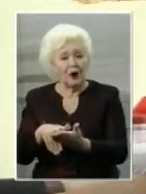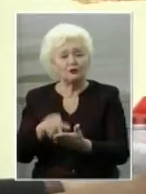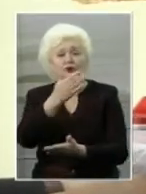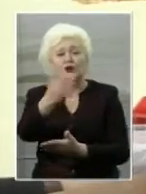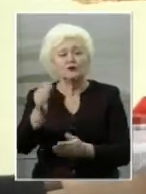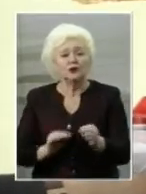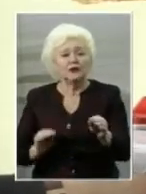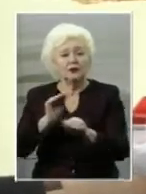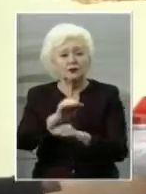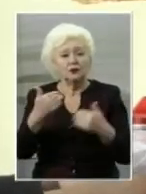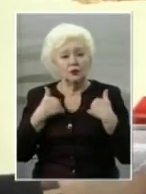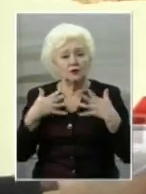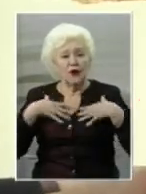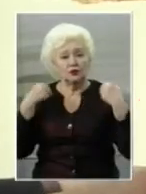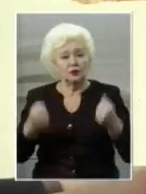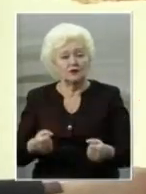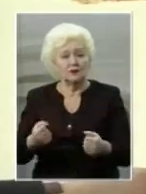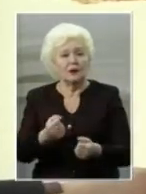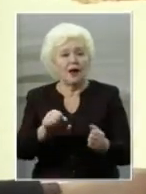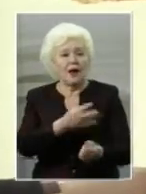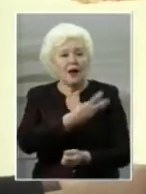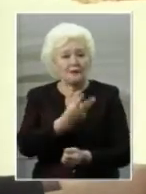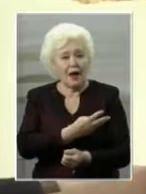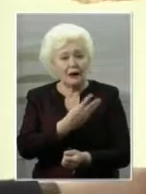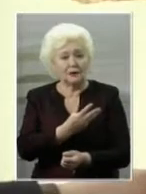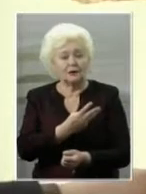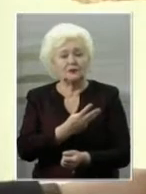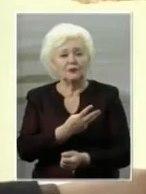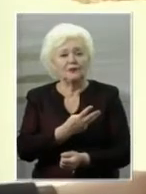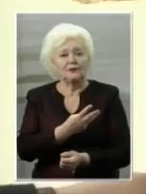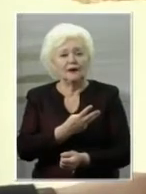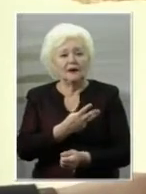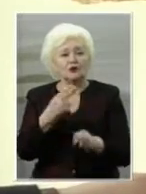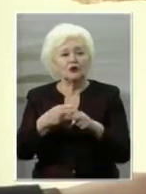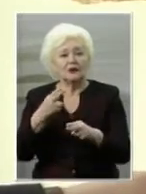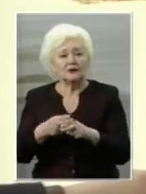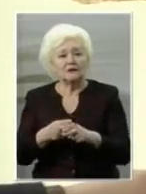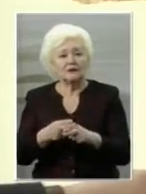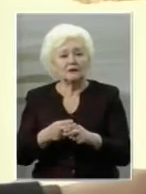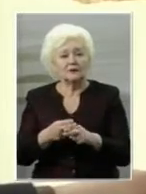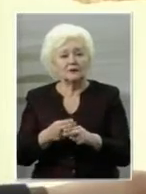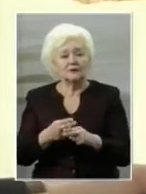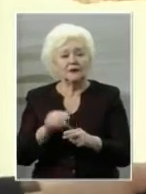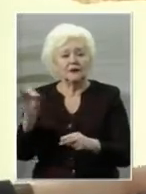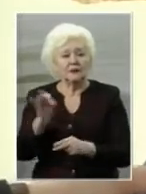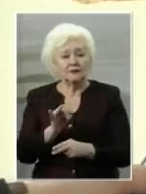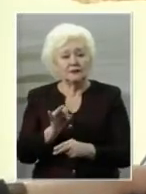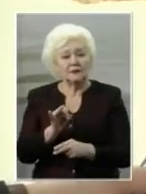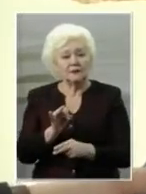вони додають нашому здоров'ю енергію, желіза. І